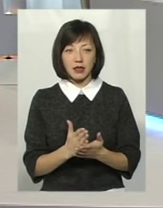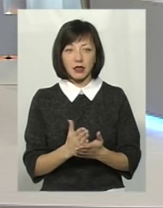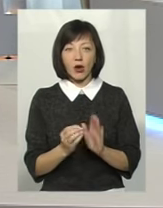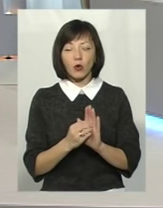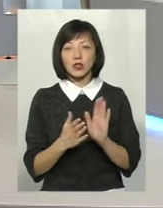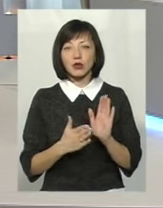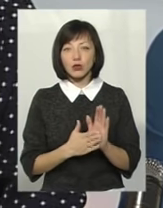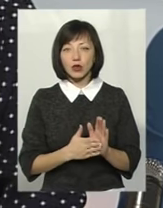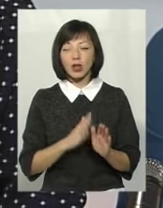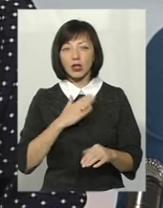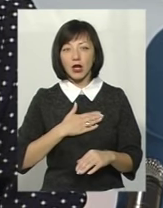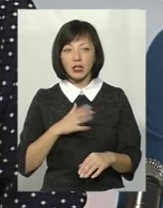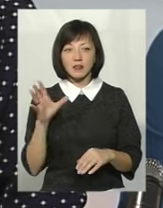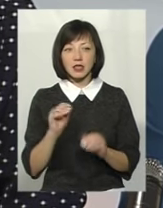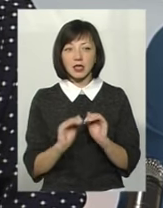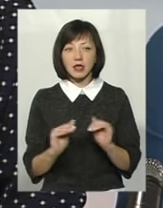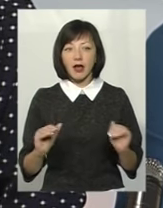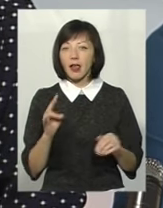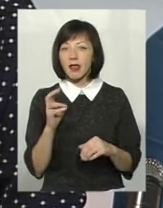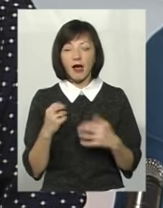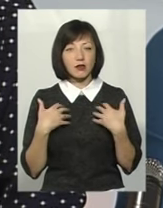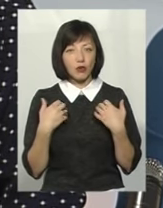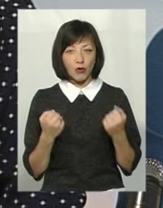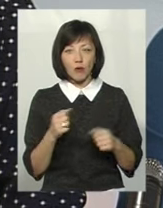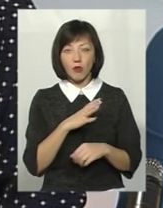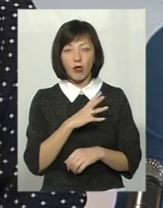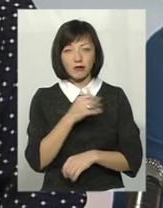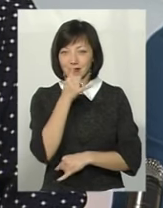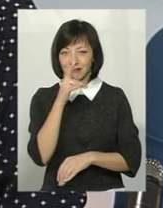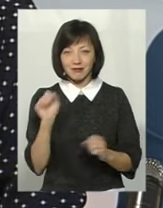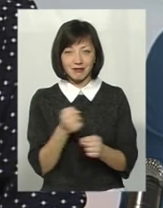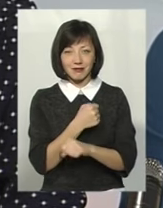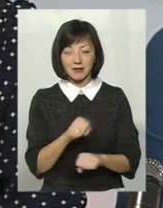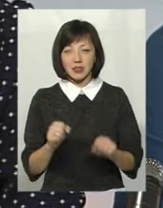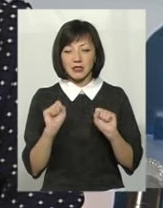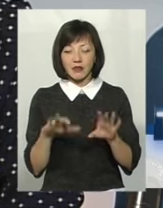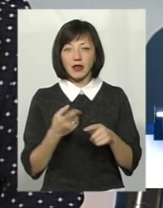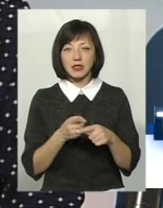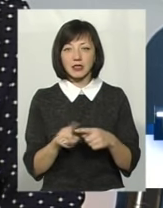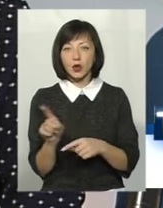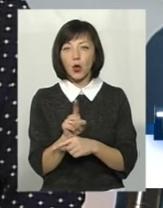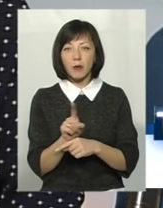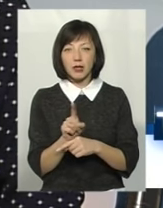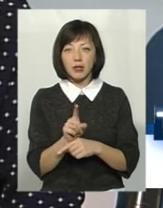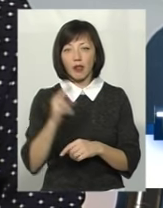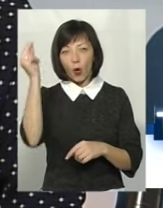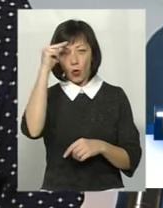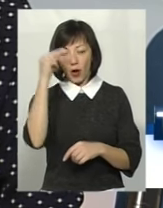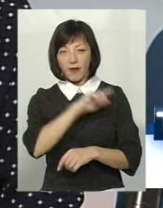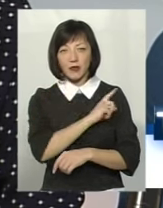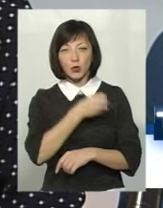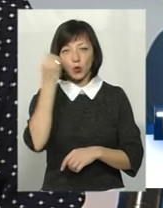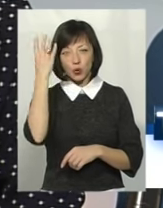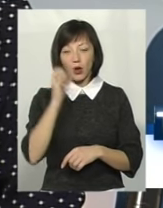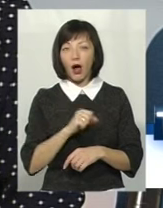констатувати, що наші всі дітки нездорові, і їм було непосильно здавати ці нормативи на уроках фізкультури.